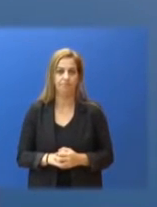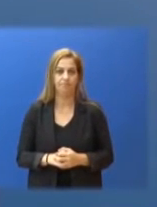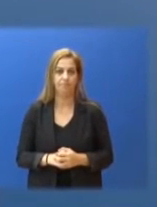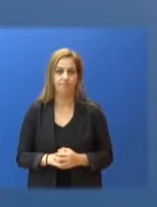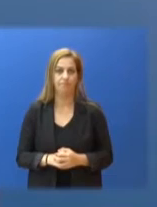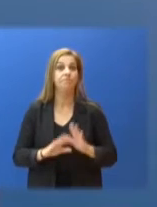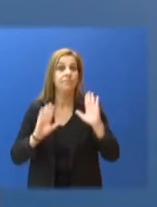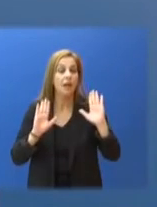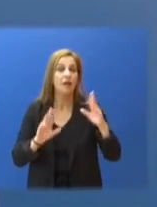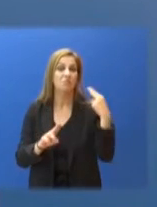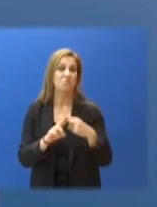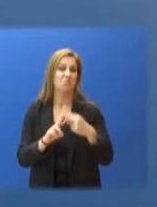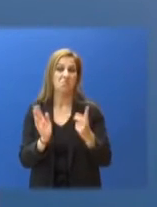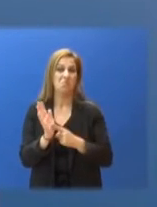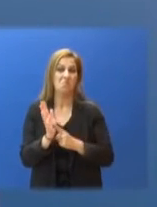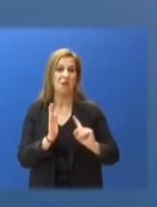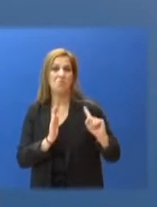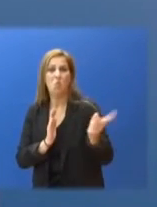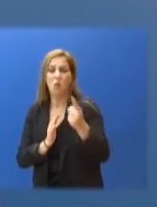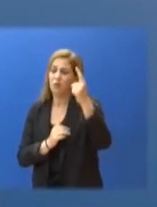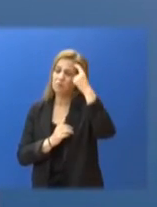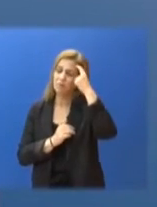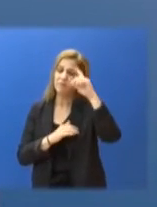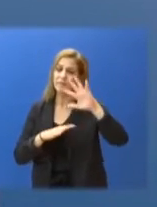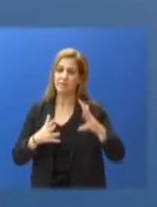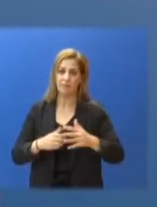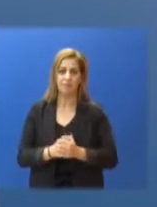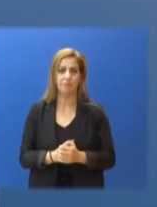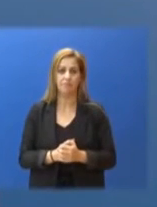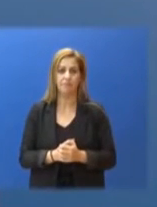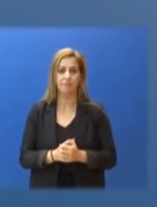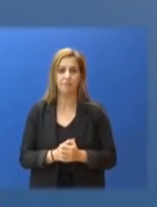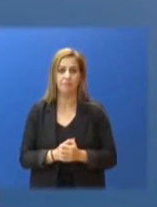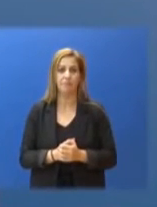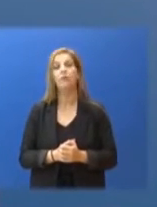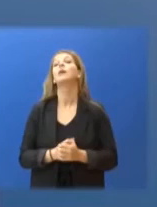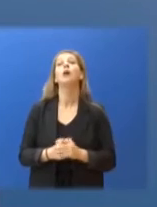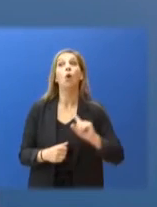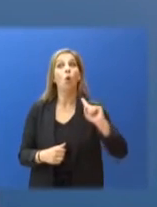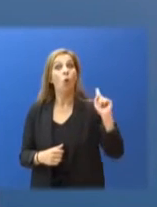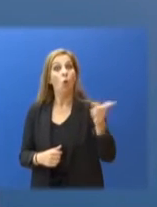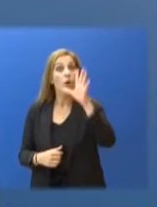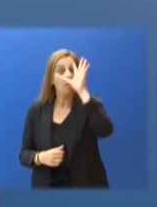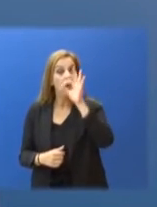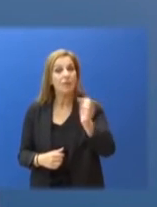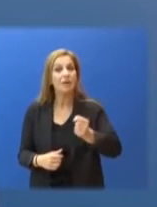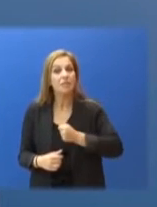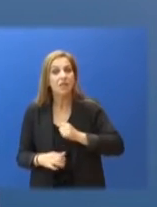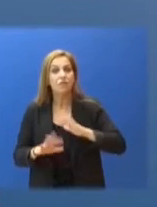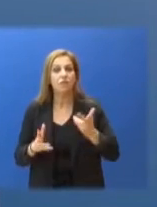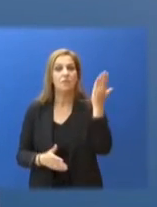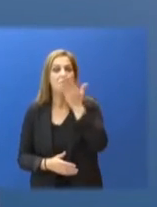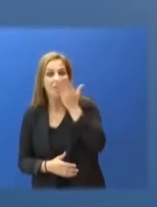νομίζω ότι πρέπει κανείς να καταλάβει από αυτή τη διαδικασία είναι ότι εάν συμφωνούμε άλλοι πως οι μαθητές, οι γονείς, η